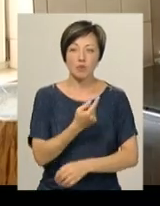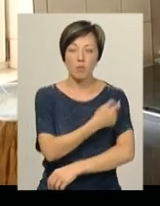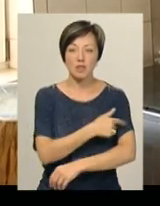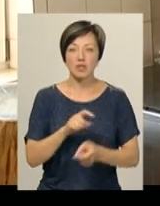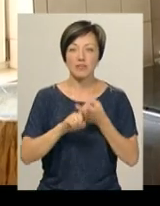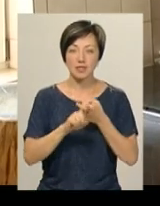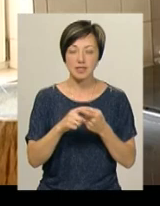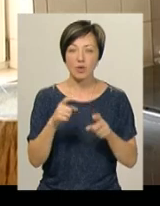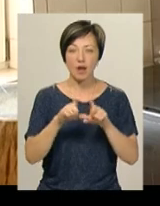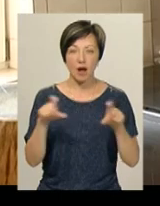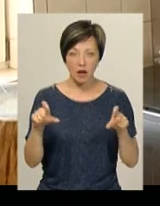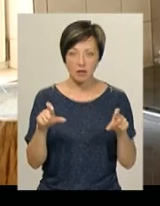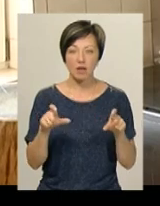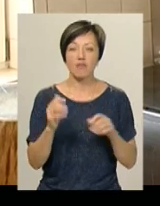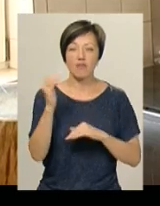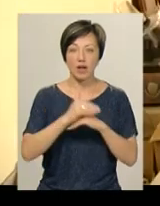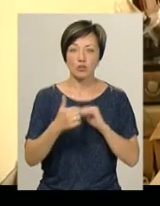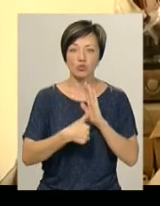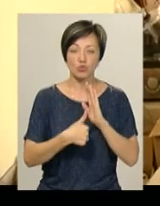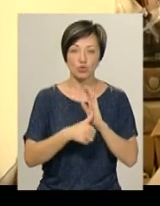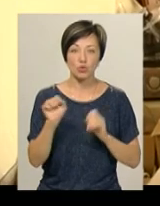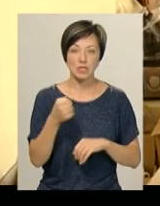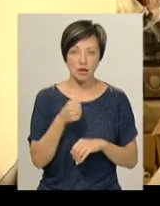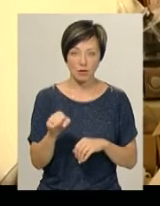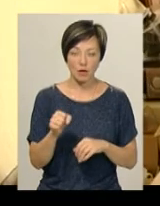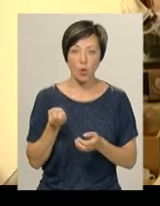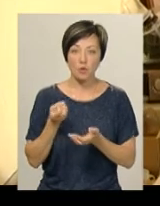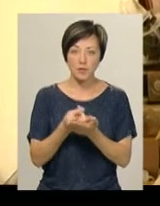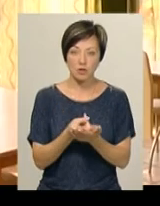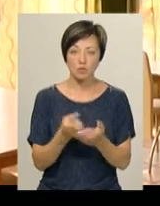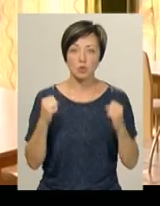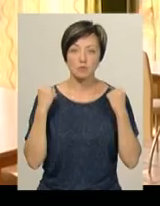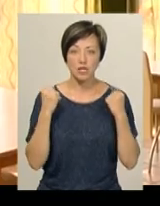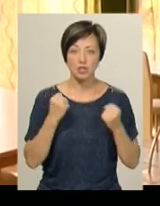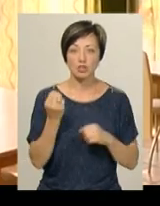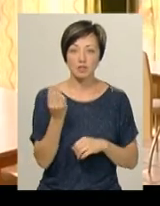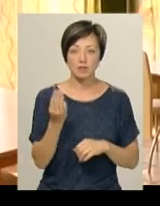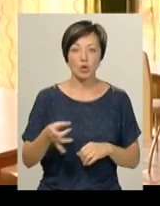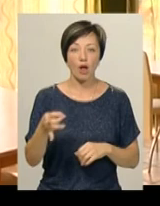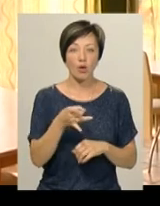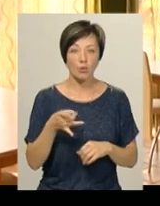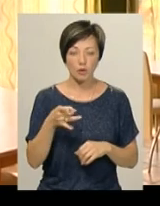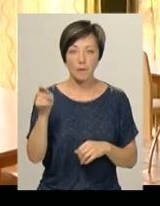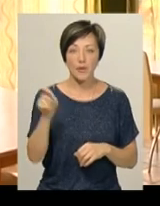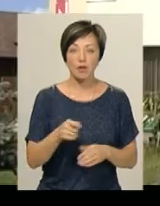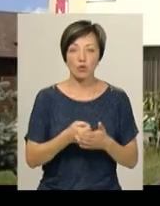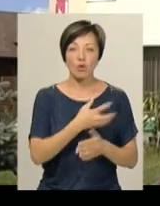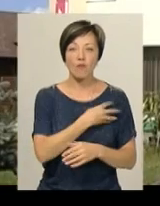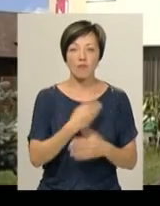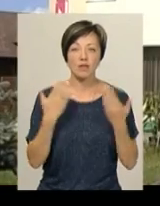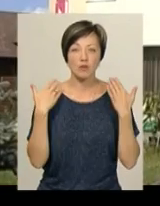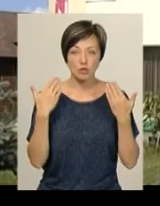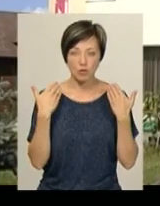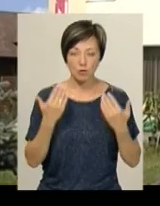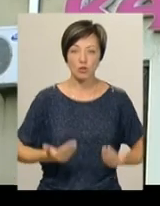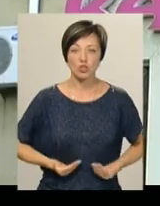інфекційної клінічної лікарні ввечері 6 серпня. Госпіталізовані спортсмени Шепетівського району, які приїхали до Львова на відпочинок,